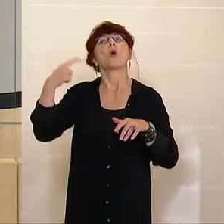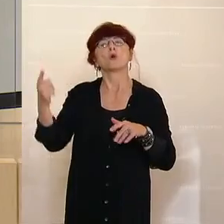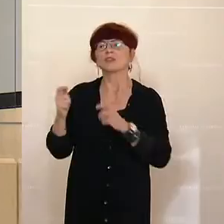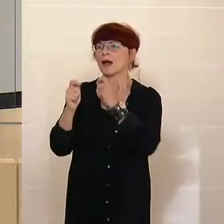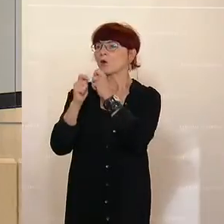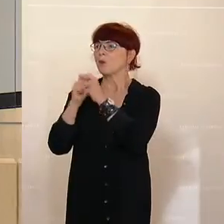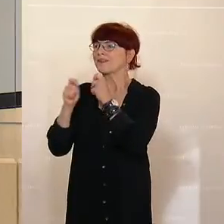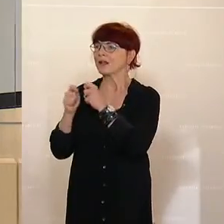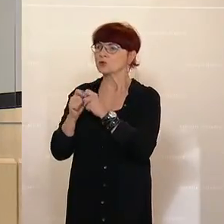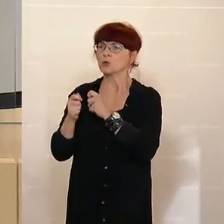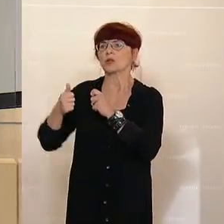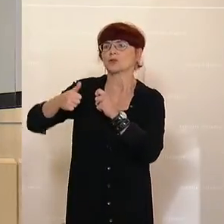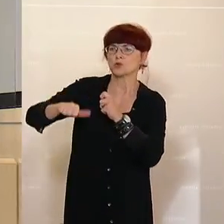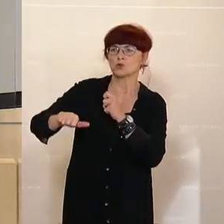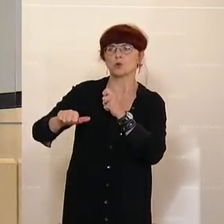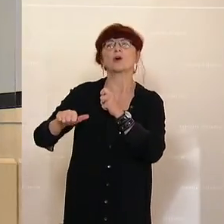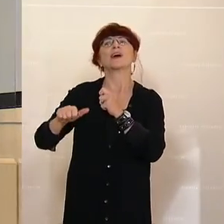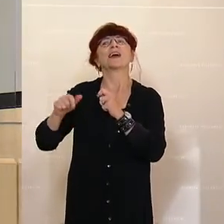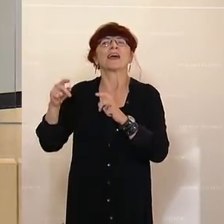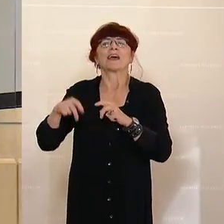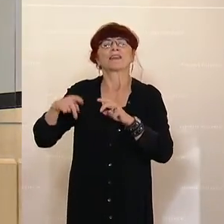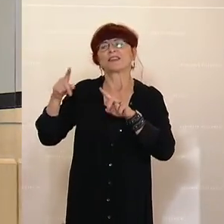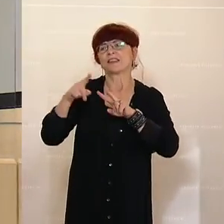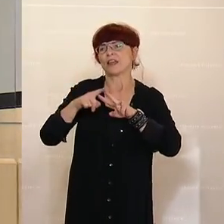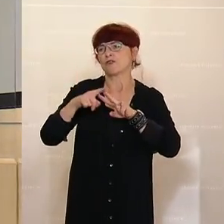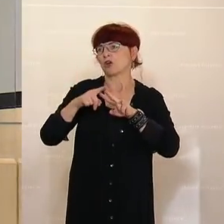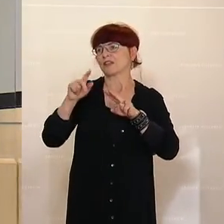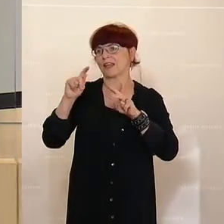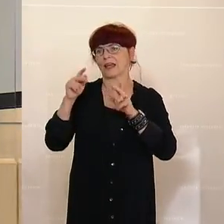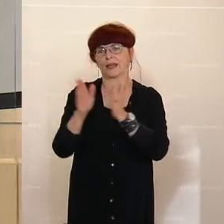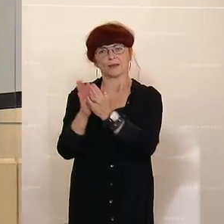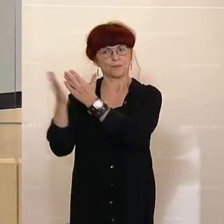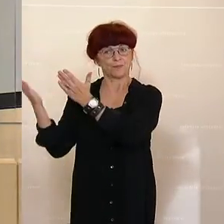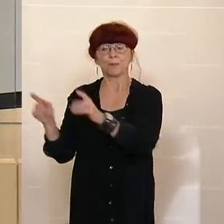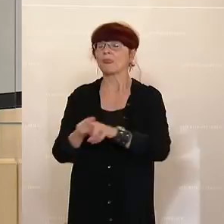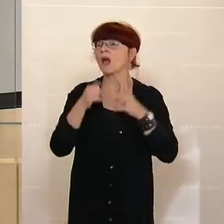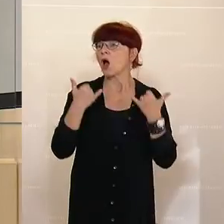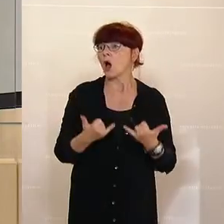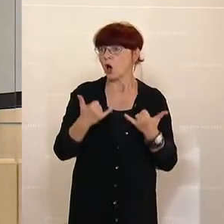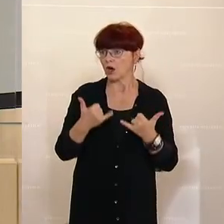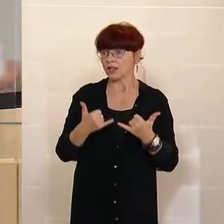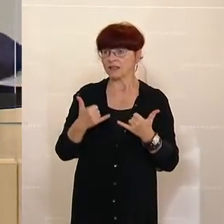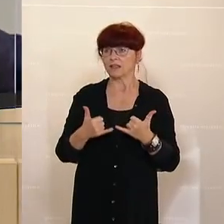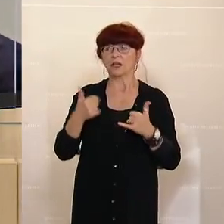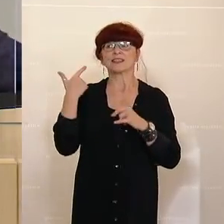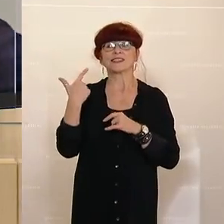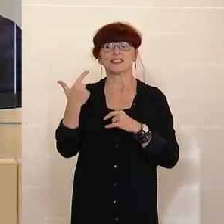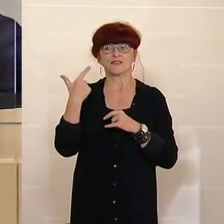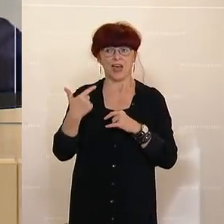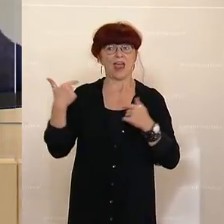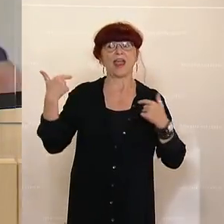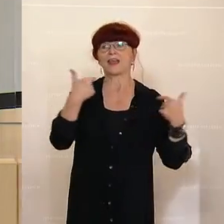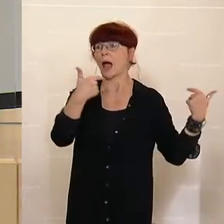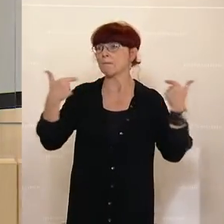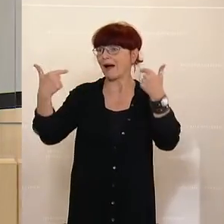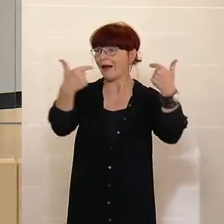der TV-Tec. Ich darf darauf hinweisen, dass im Auftrag der Parlamentsdirektion während der heutigen Nationalratssitzung zwei Kamerateams